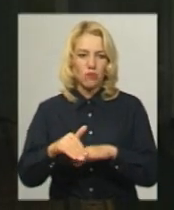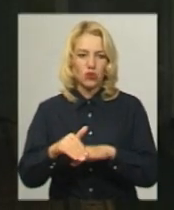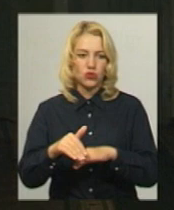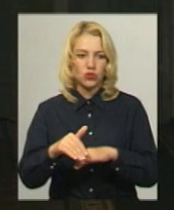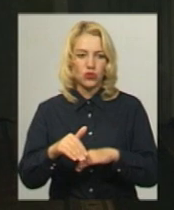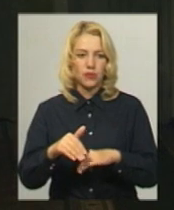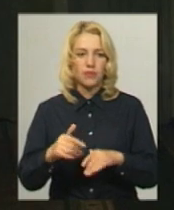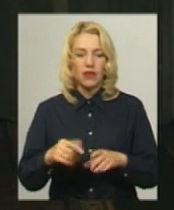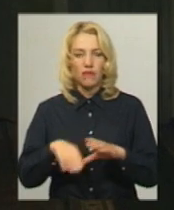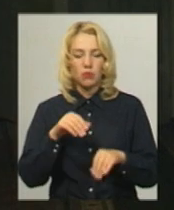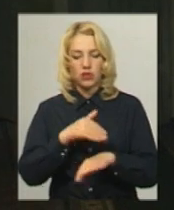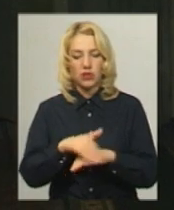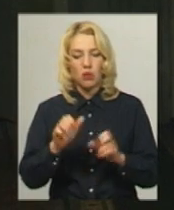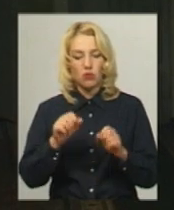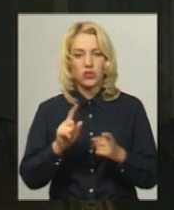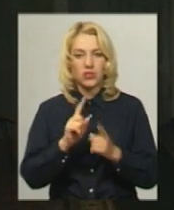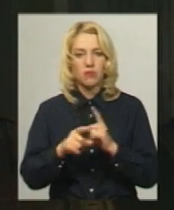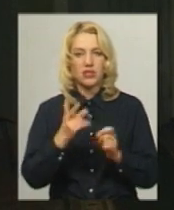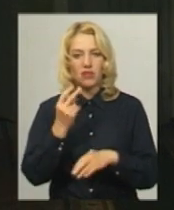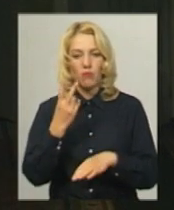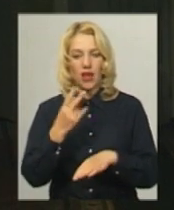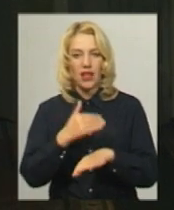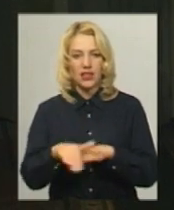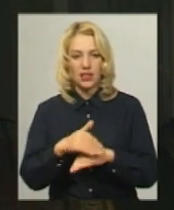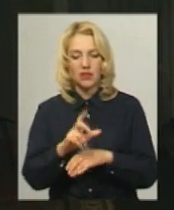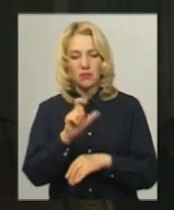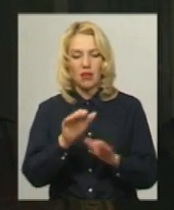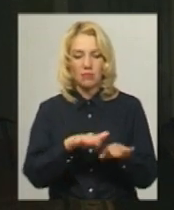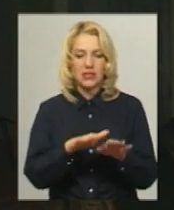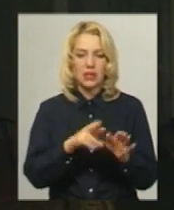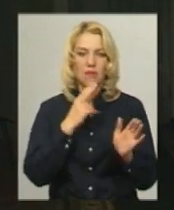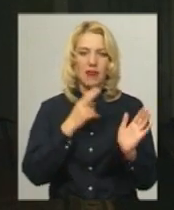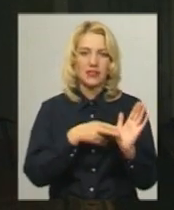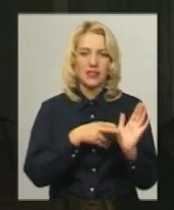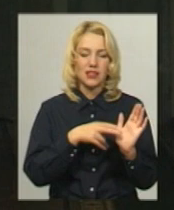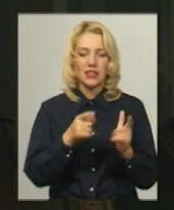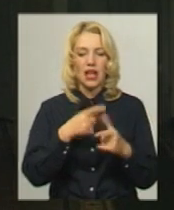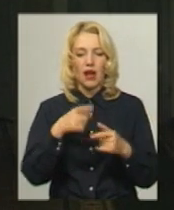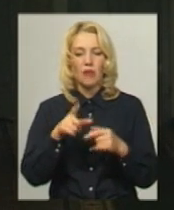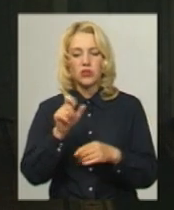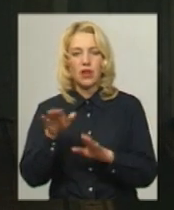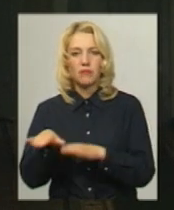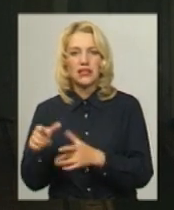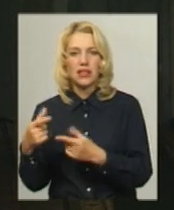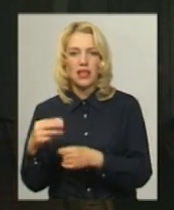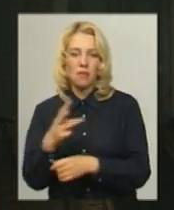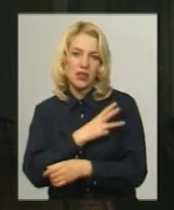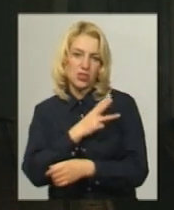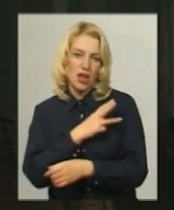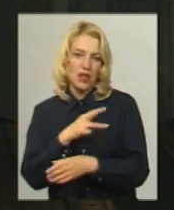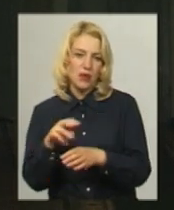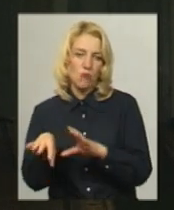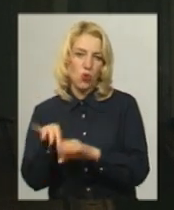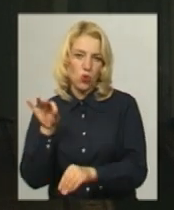голосування можна за двома адресами. Це за місцем реєстрації, або за тим місцем, де бажає проголосувати